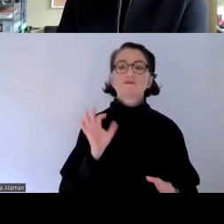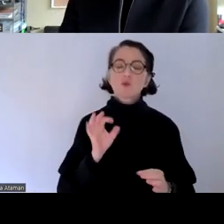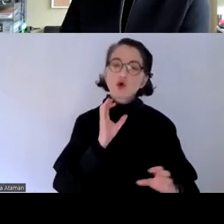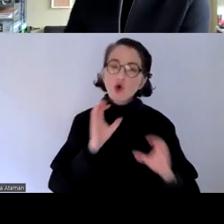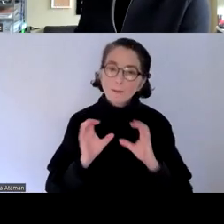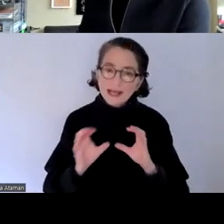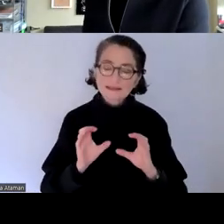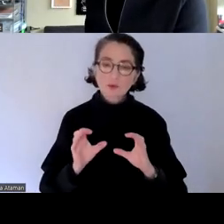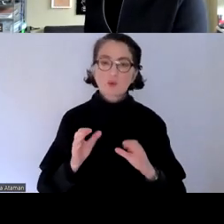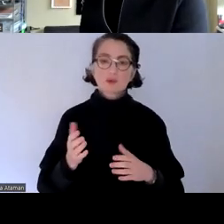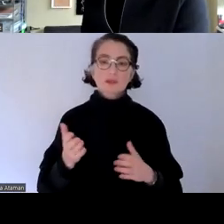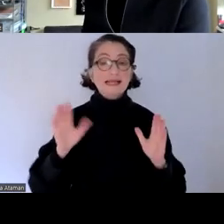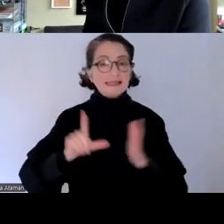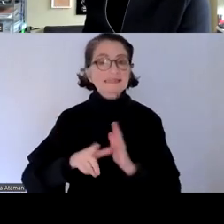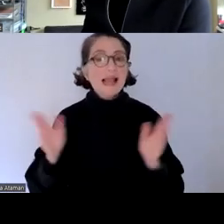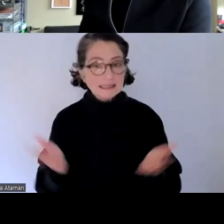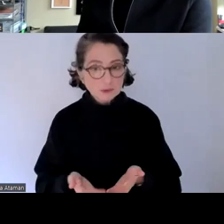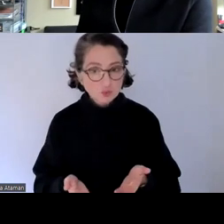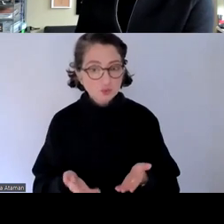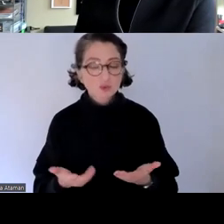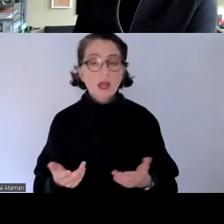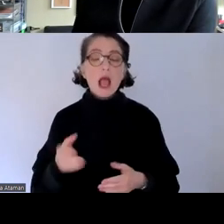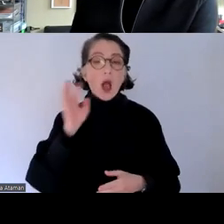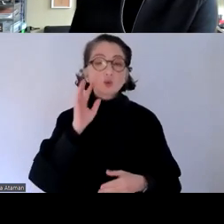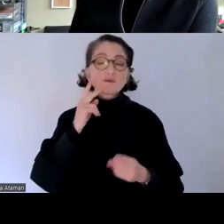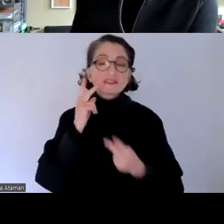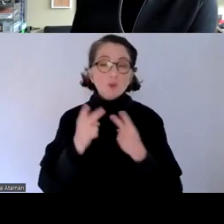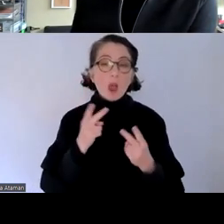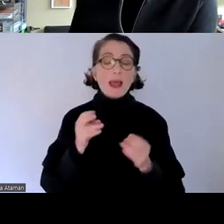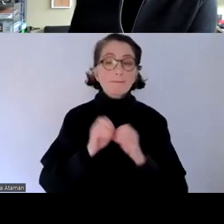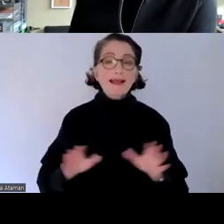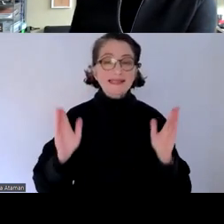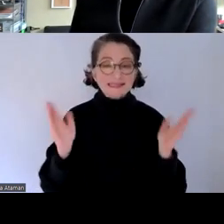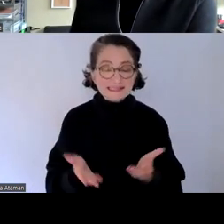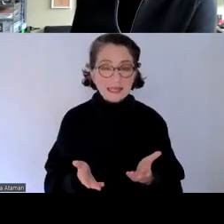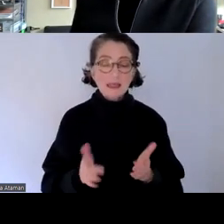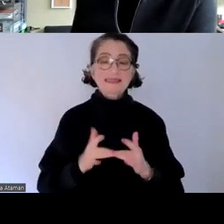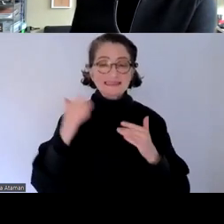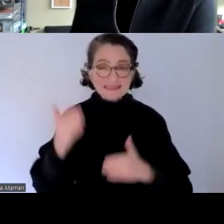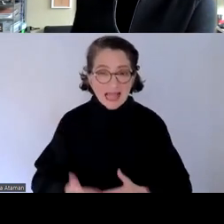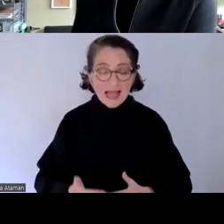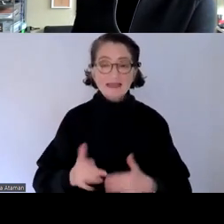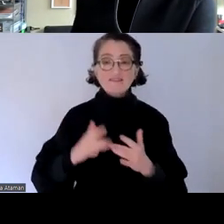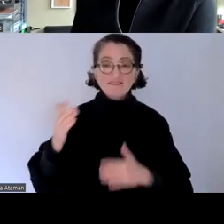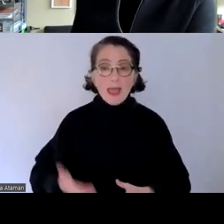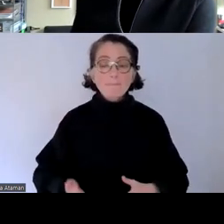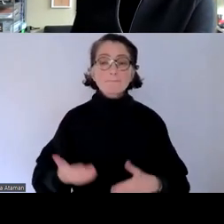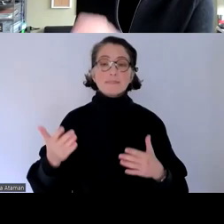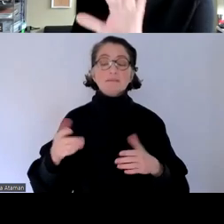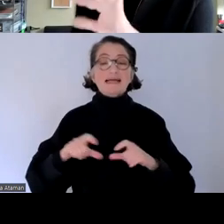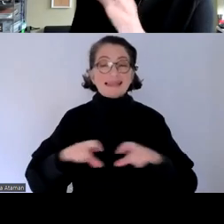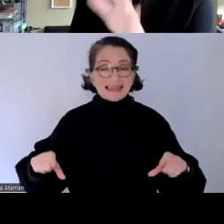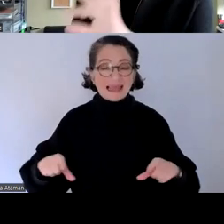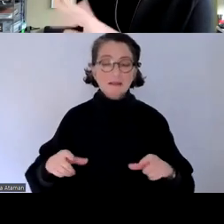kommunikationsdienste audiovisuelle mediendienste webseiten apps auch ticket funktionen und